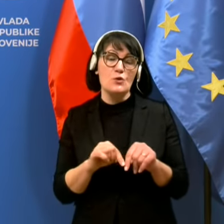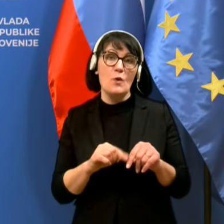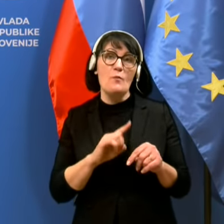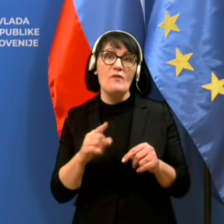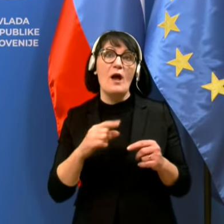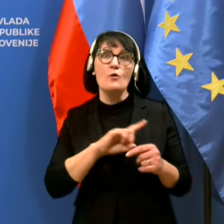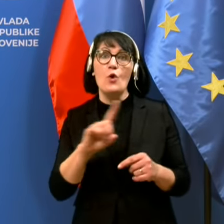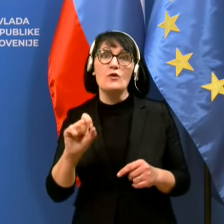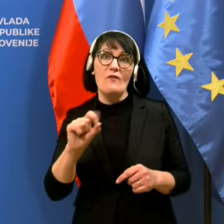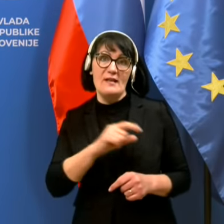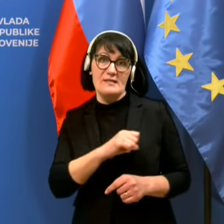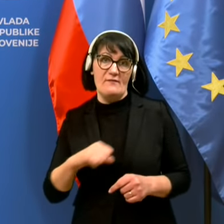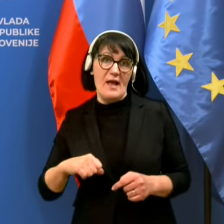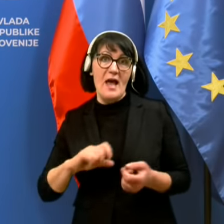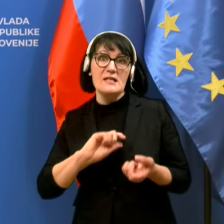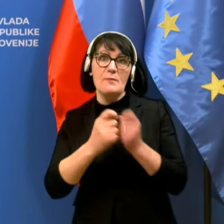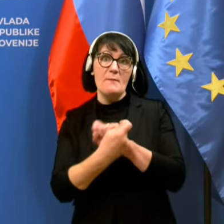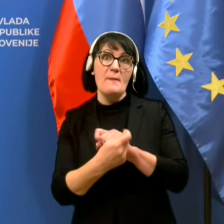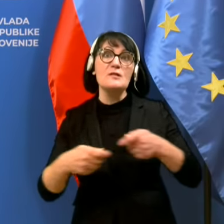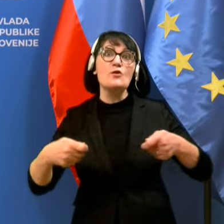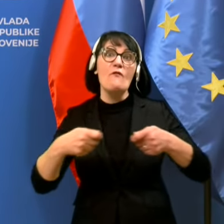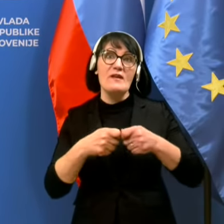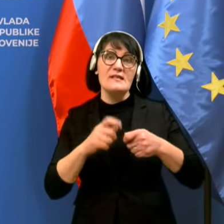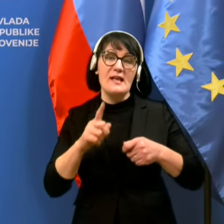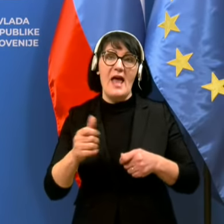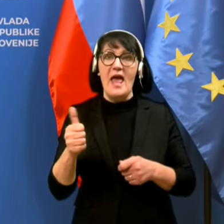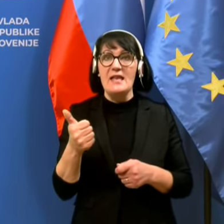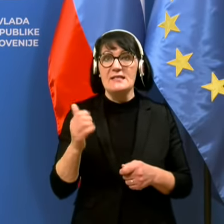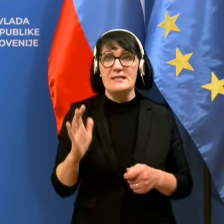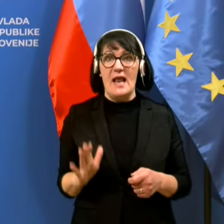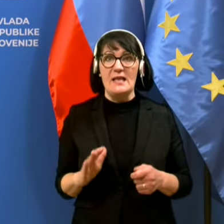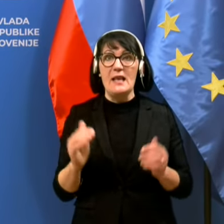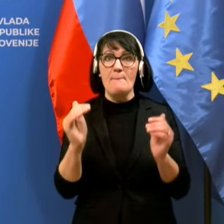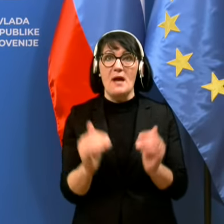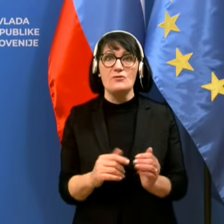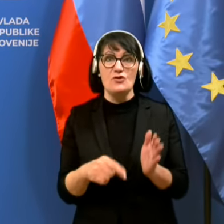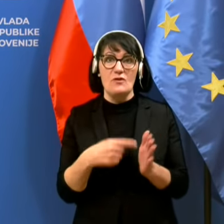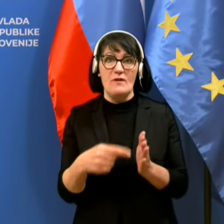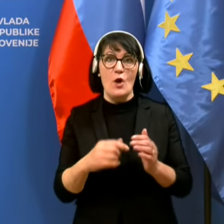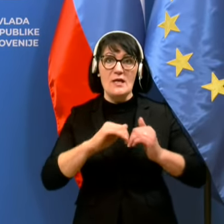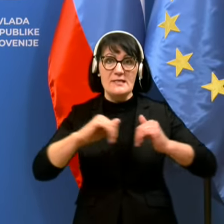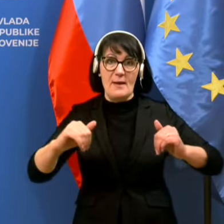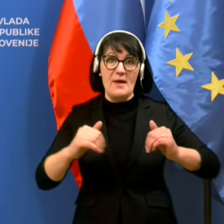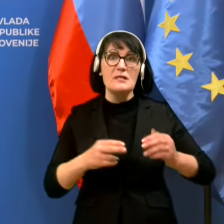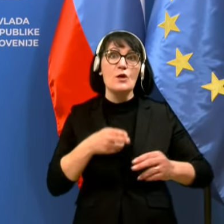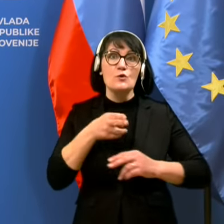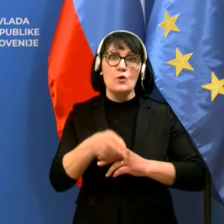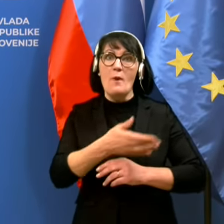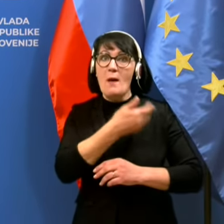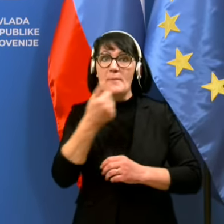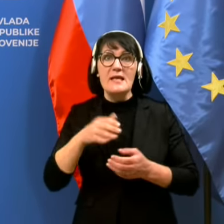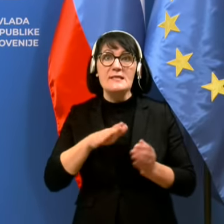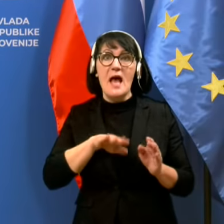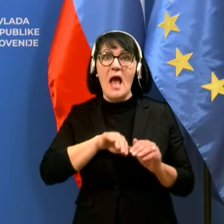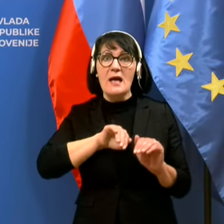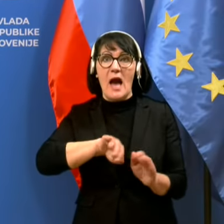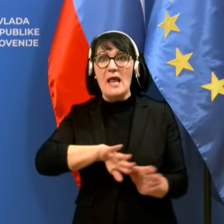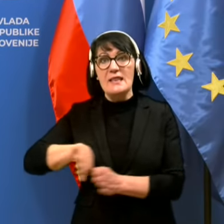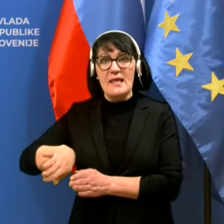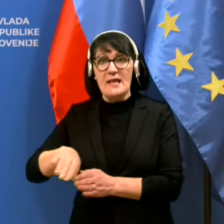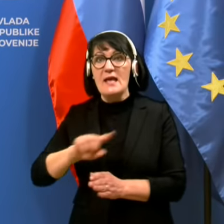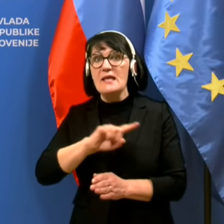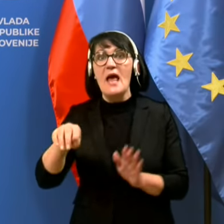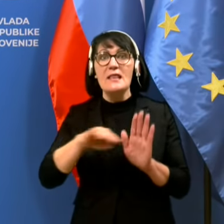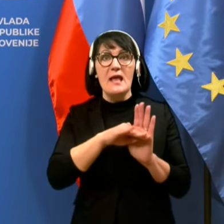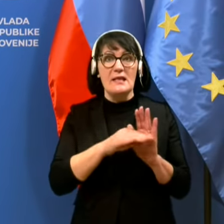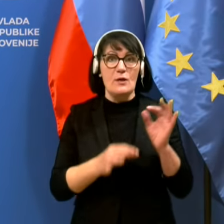Spremembe v tem odloku so vezane na eni strani na manjše število izjem za vstop brez karantene in negativnega testa,